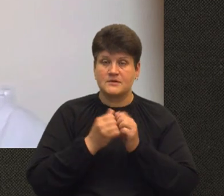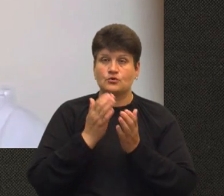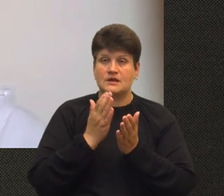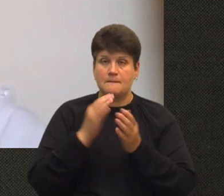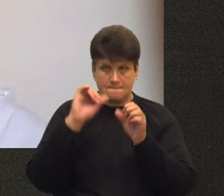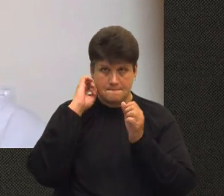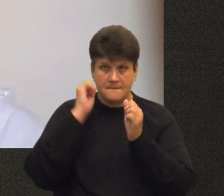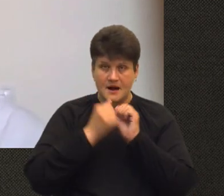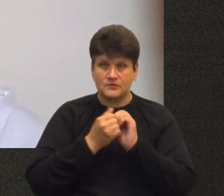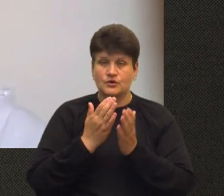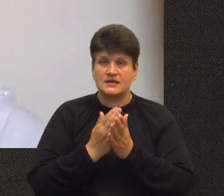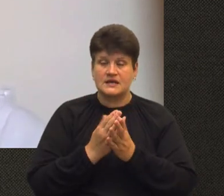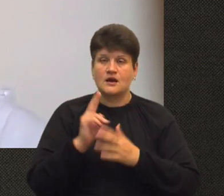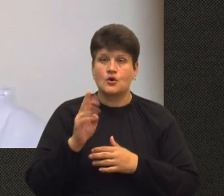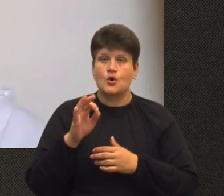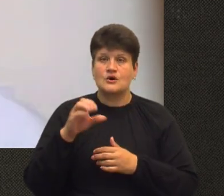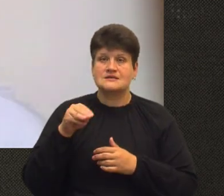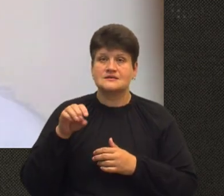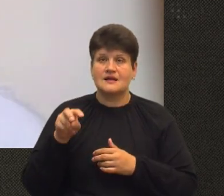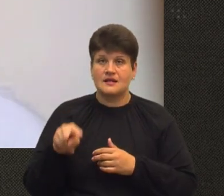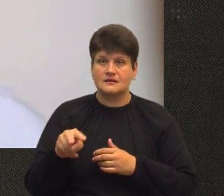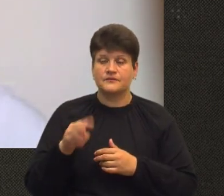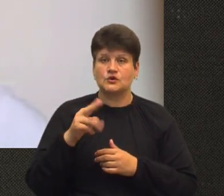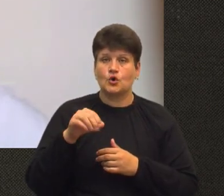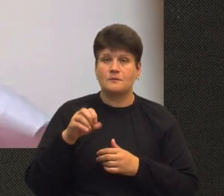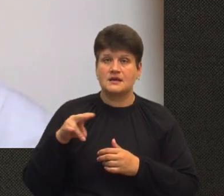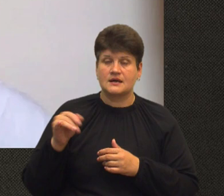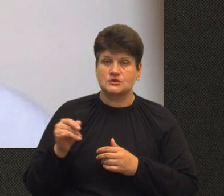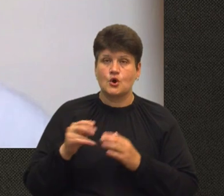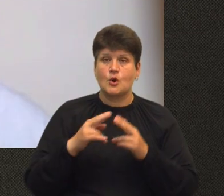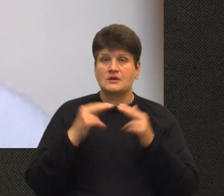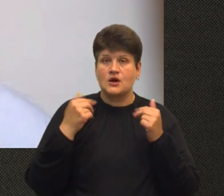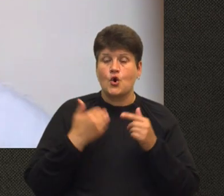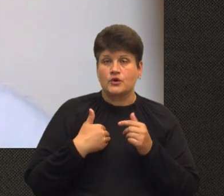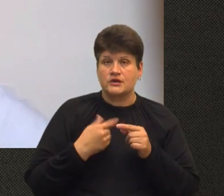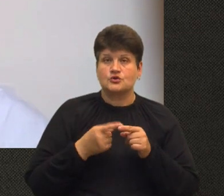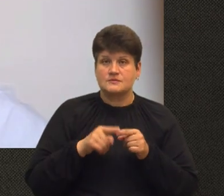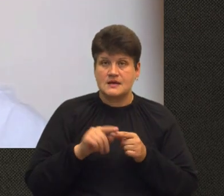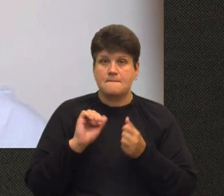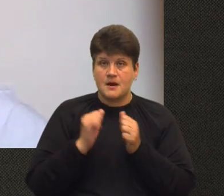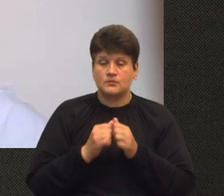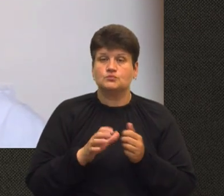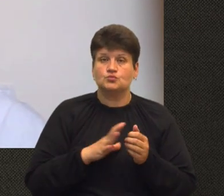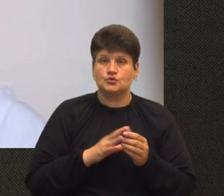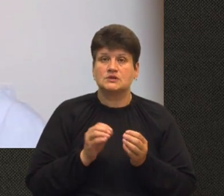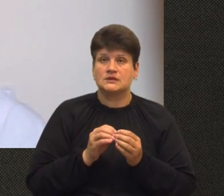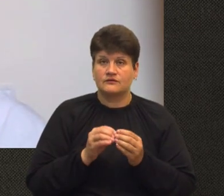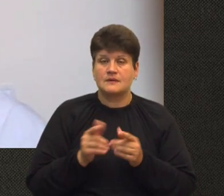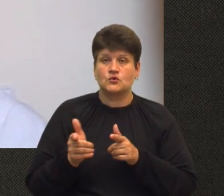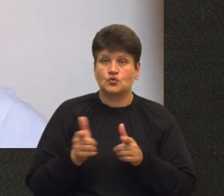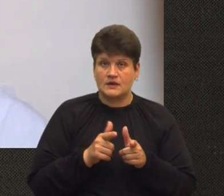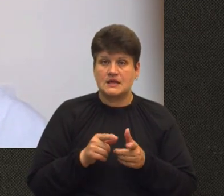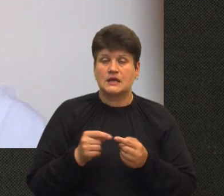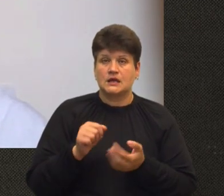костел домініканського монастиря Область хотіла, щоб це було пам'яткою теж, вони відповідно підготували відповідні